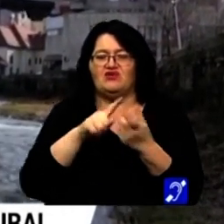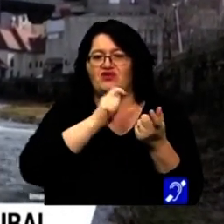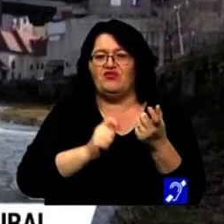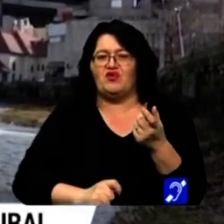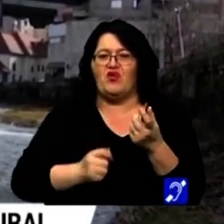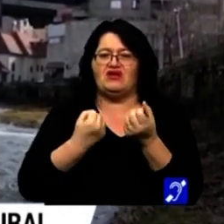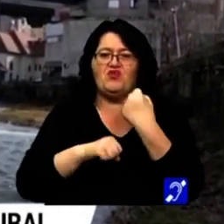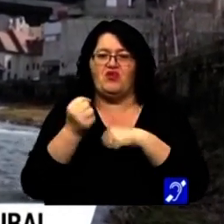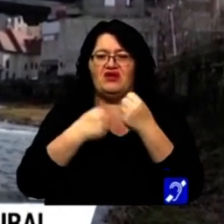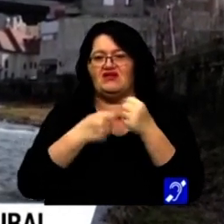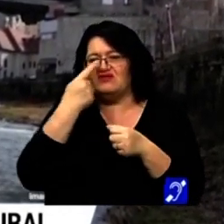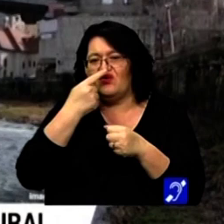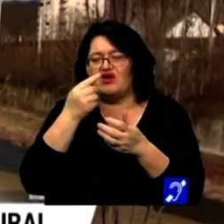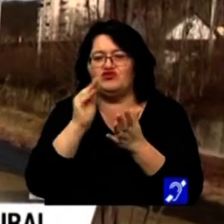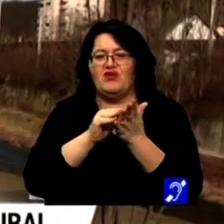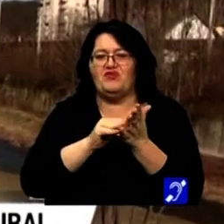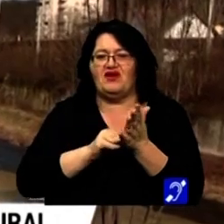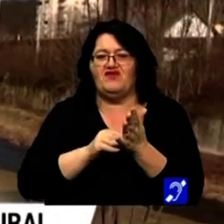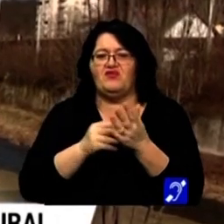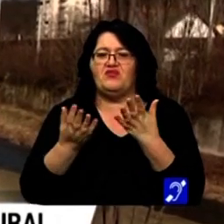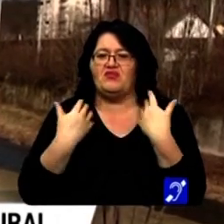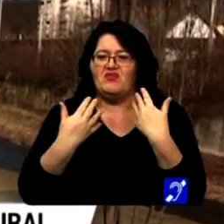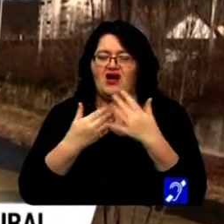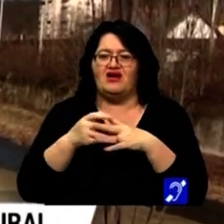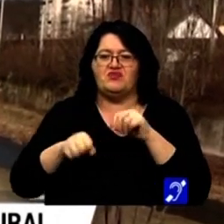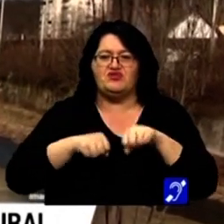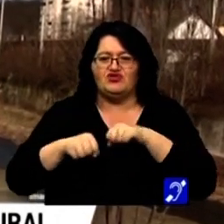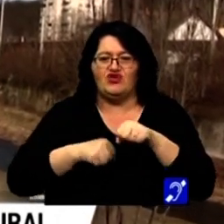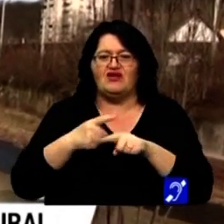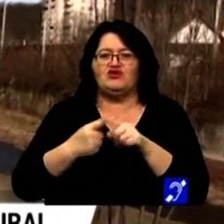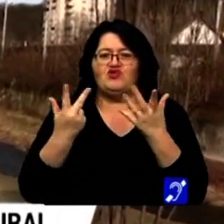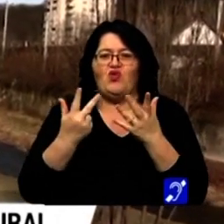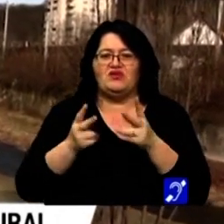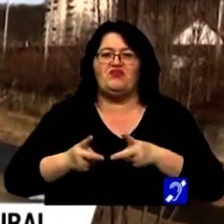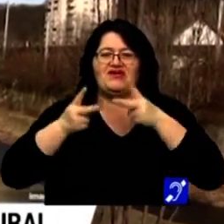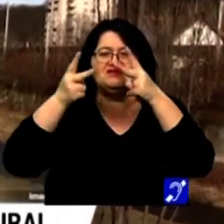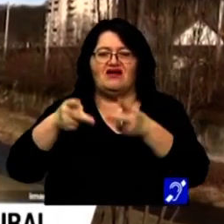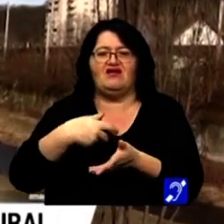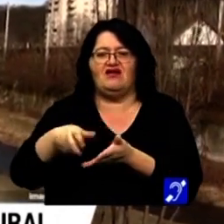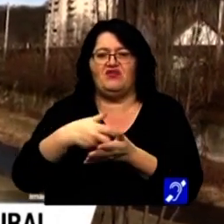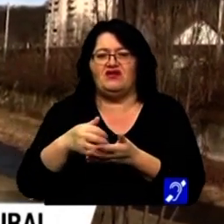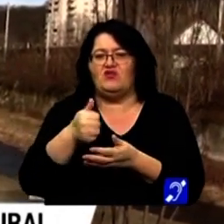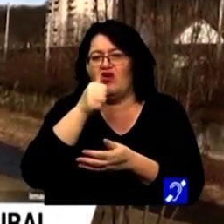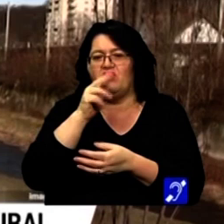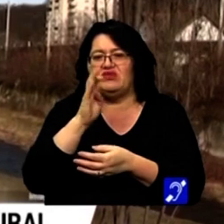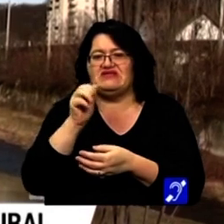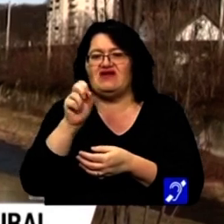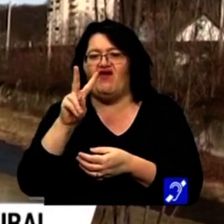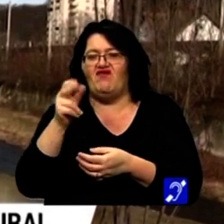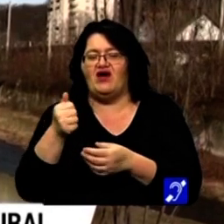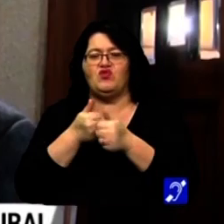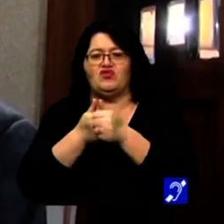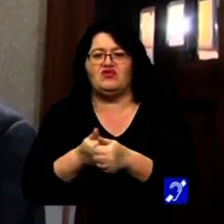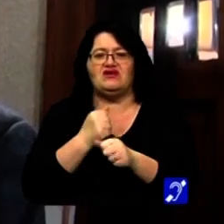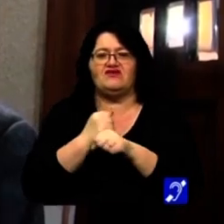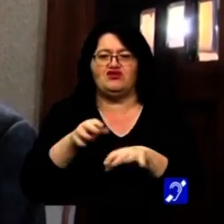-un proiect de mobilitate urbană, ce mai prevede promenadă, piste de biciclete și opt pasarele pietonale peste râul Bârzava. Urmează